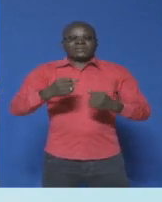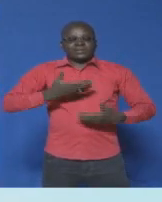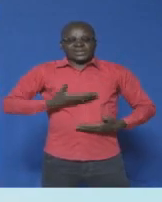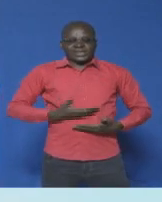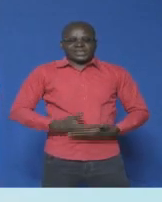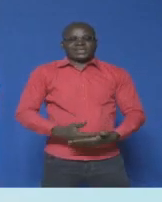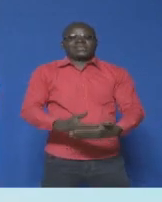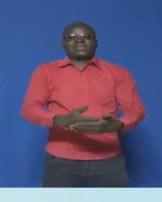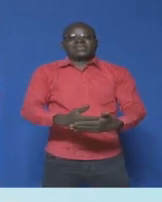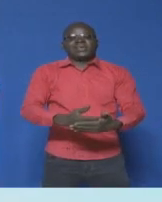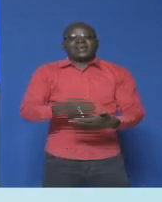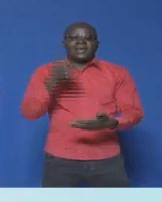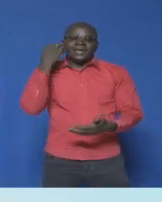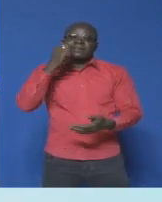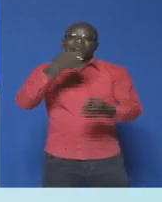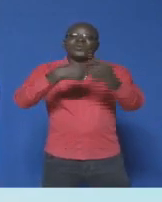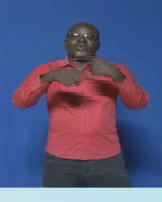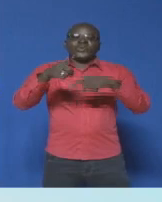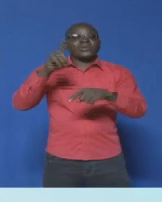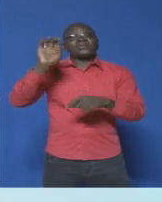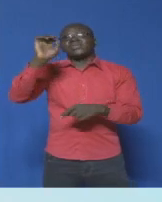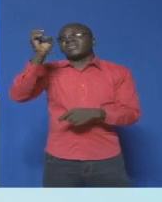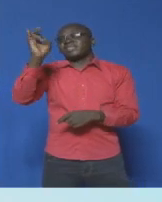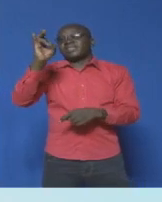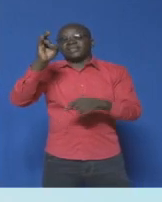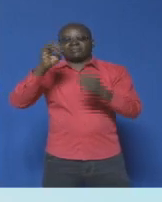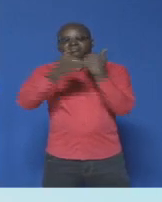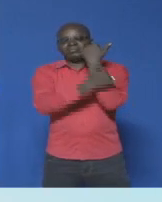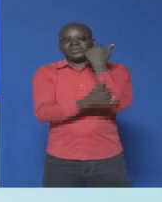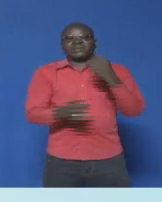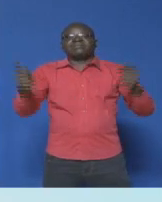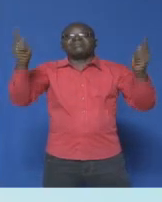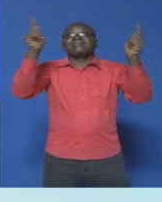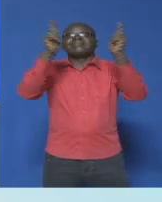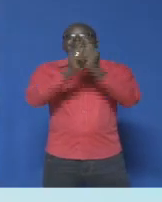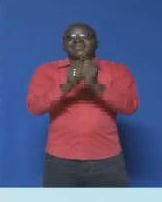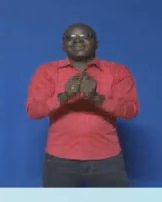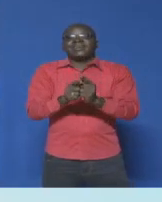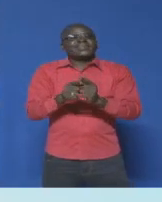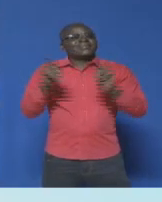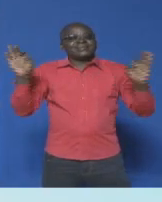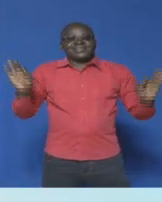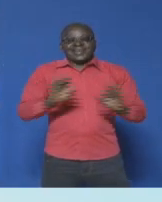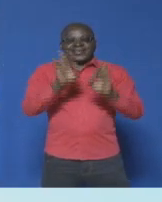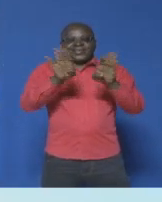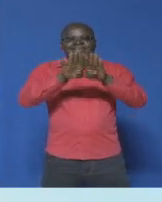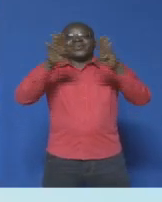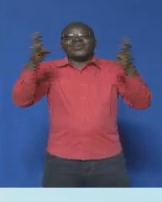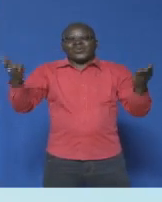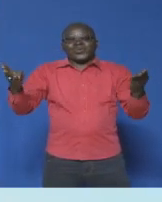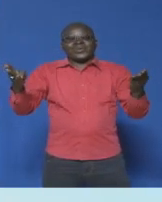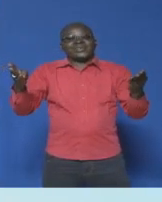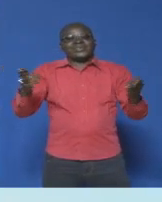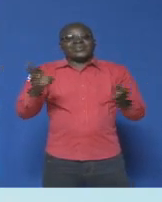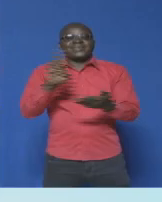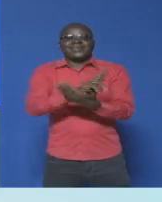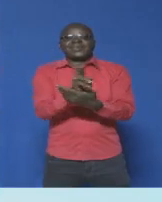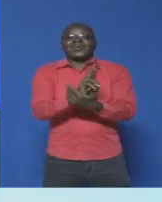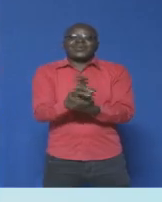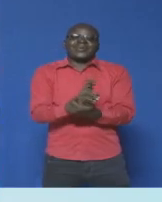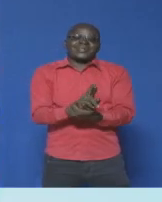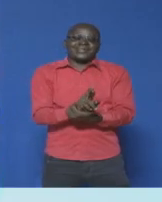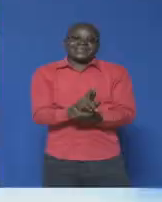Elles sont venues de 17 pays pour cette rencontre. Sur la cérémonie d'ouverture, nous suivons le compte-rendu de Consul Koulibaly